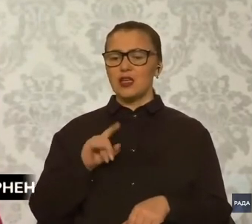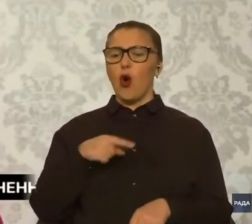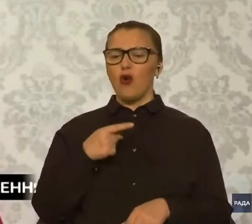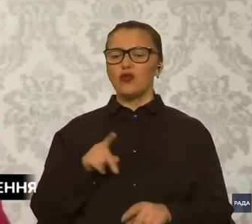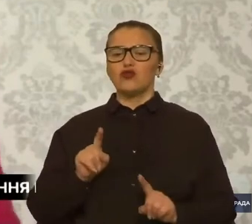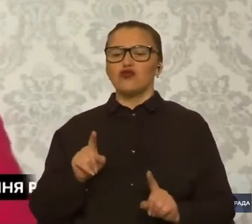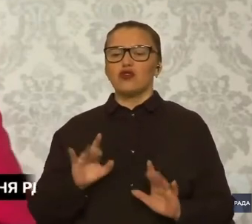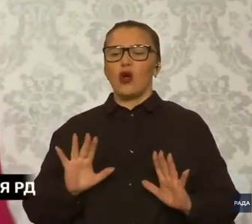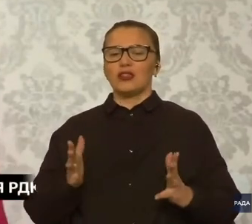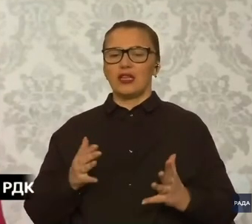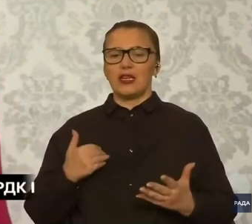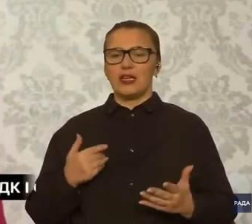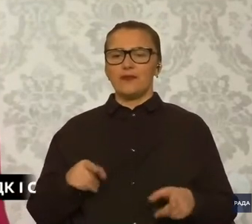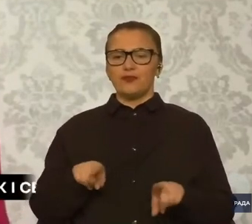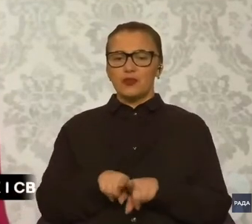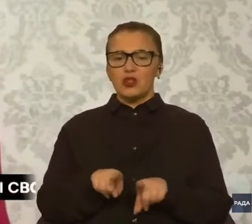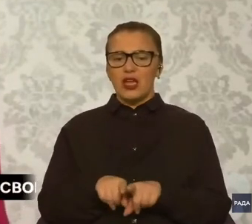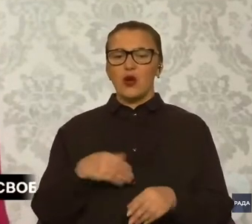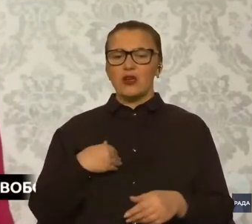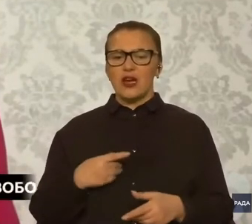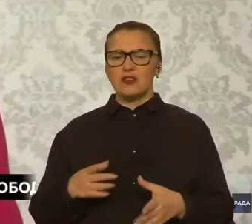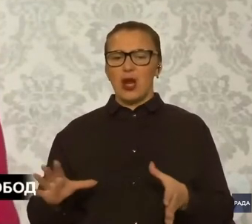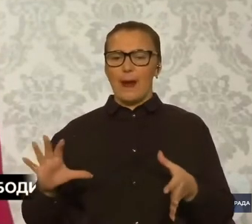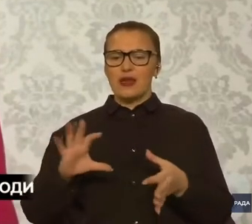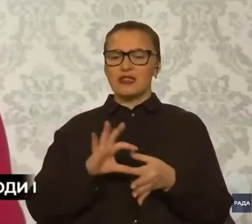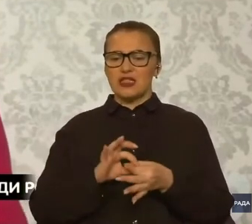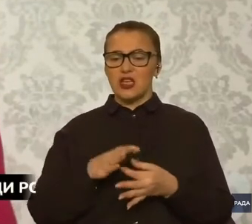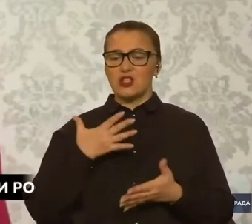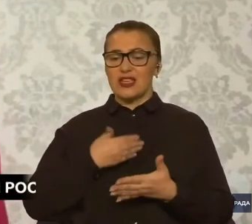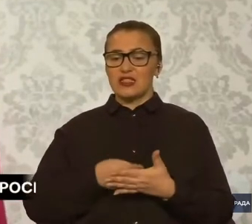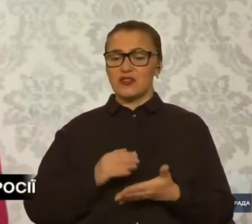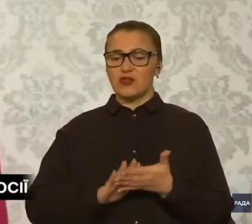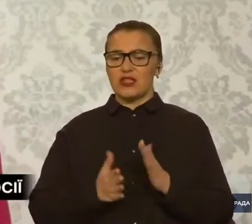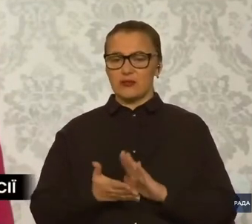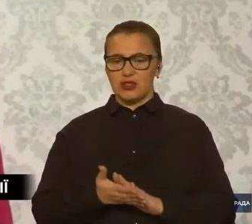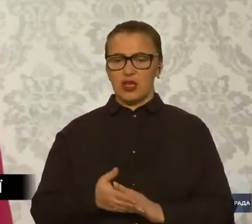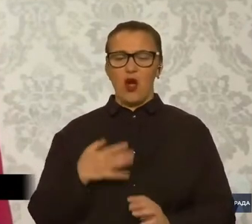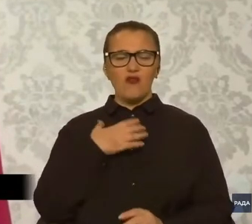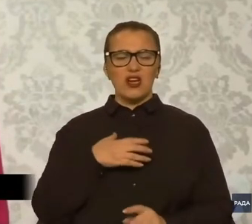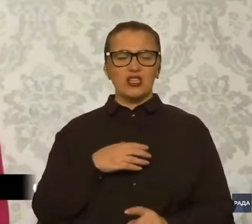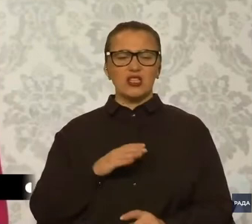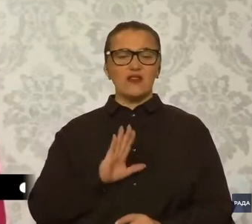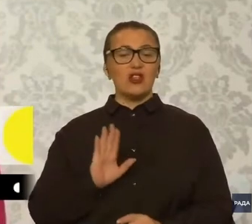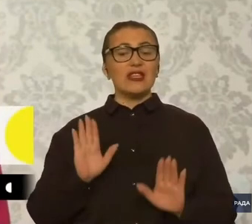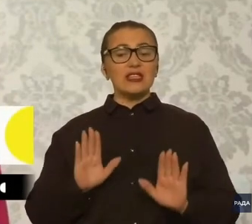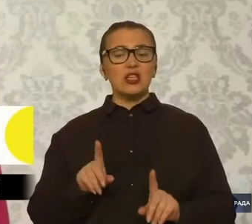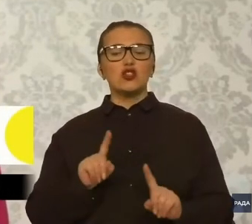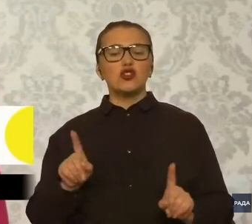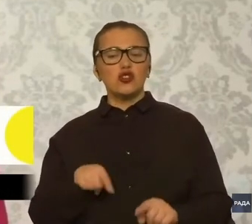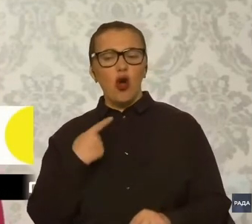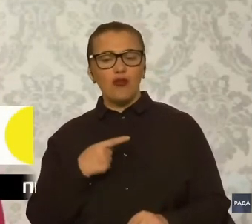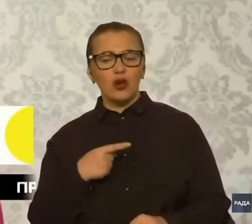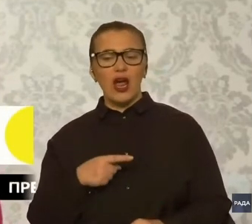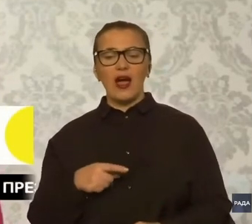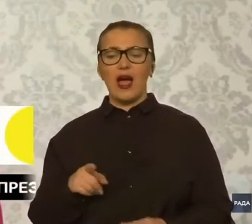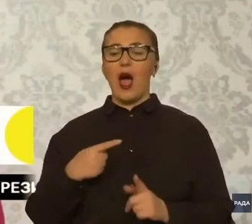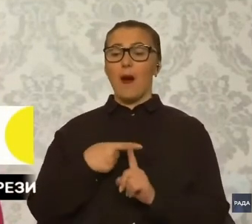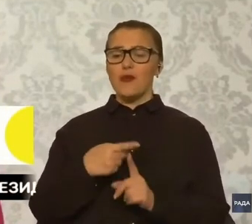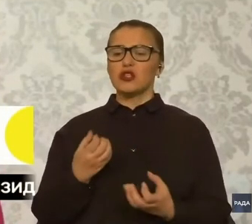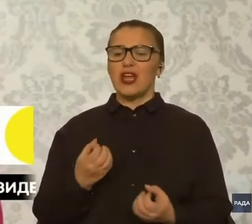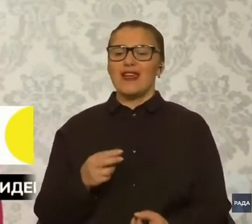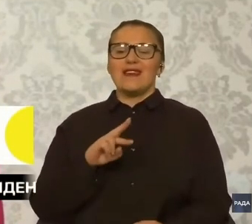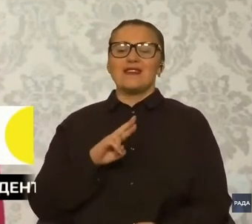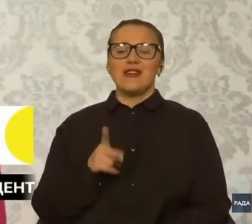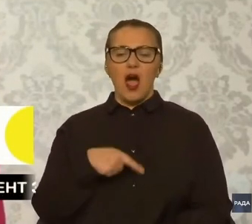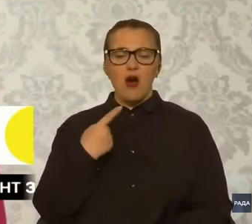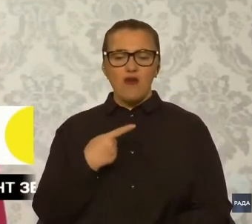я ніби з'єднуюся вже зі своїм станом напряму. Дуже важливо не тільки, що ми говоримо, а як ми говоримо. Діти будуть